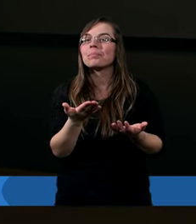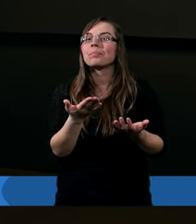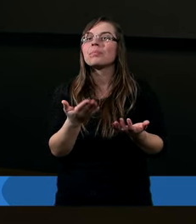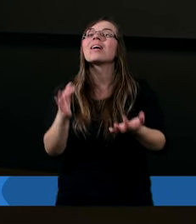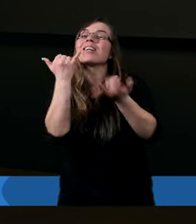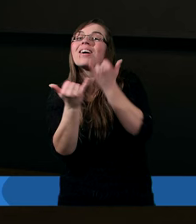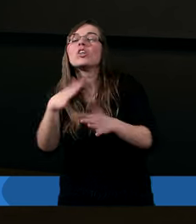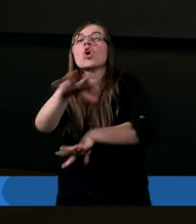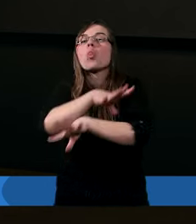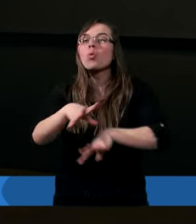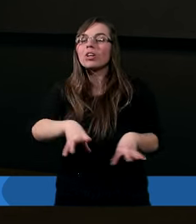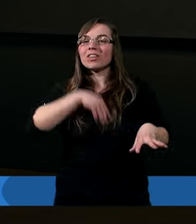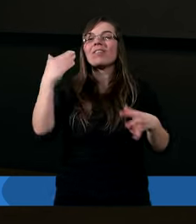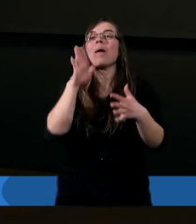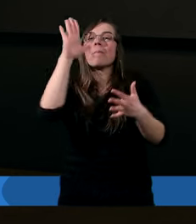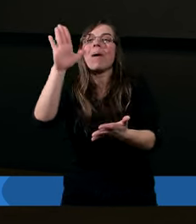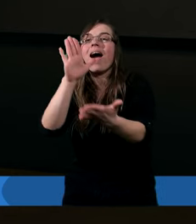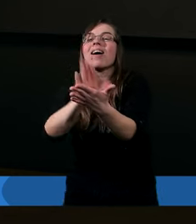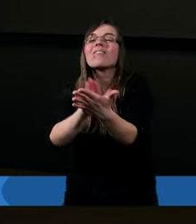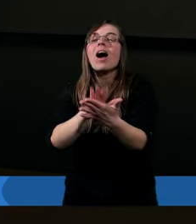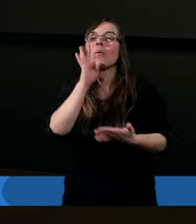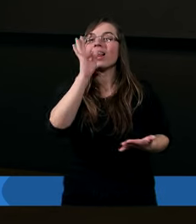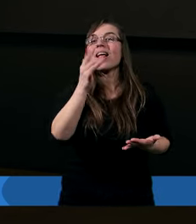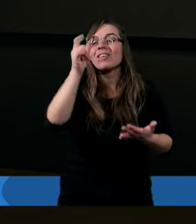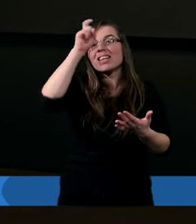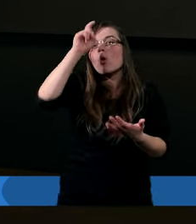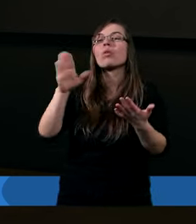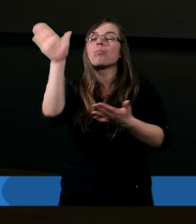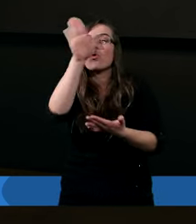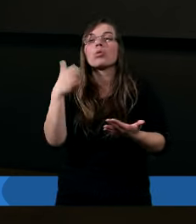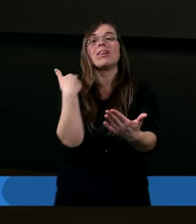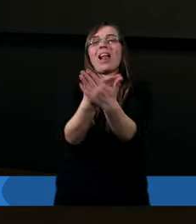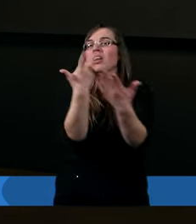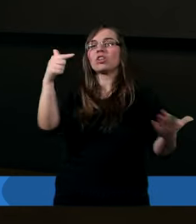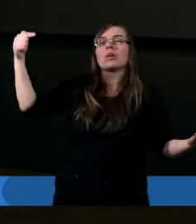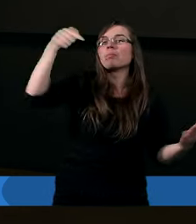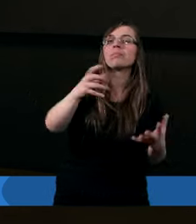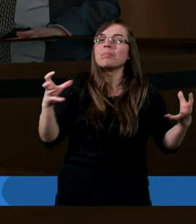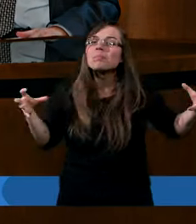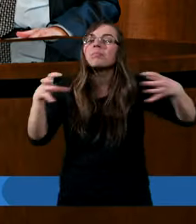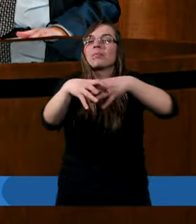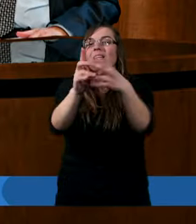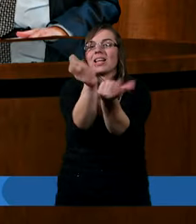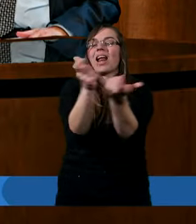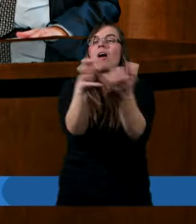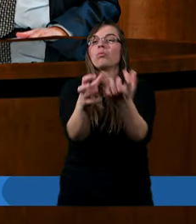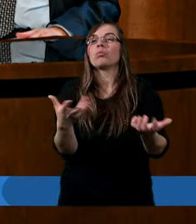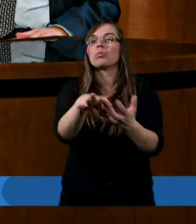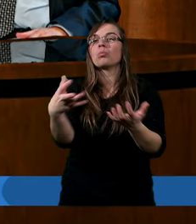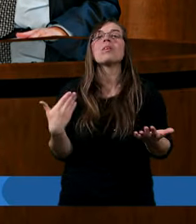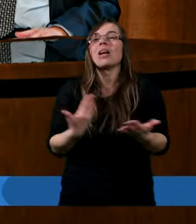jeżeli Duch Święty ma chwałę taką, jest istotą boską, no to to dlaczego nie przyjdzie z Jego chwałą?